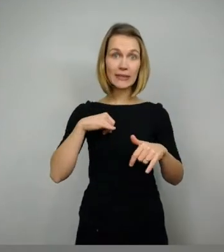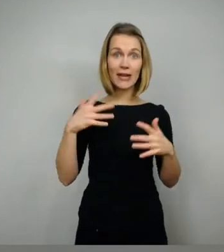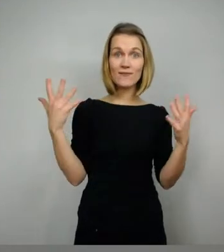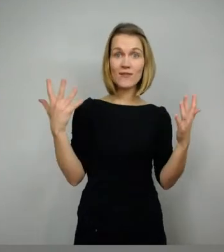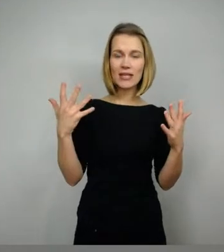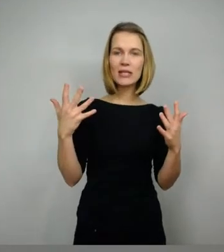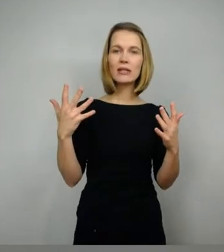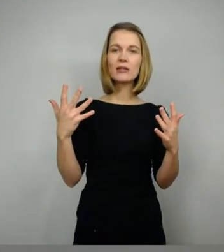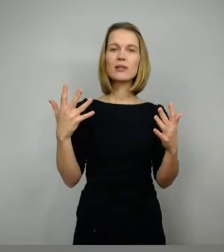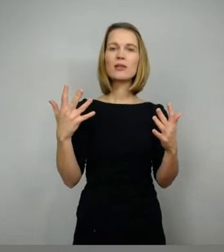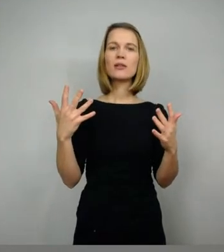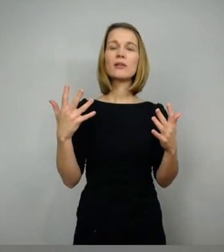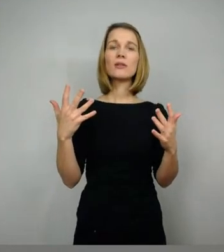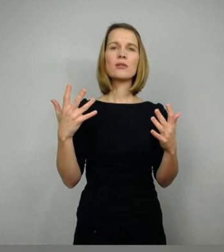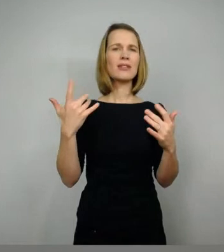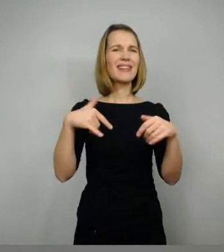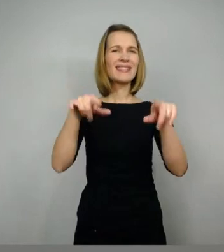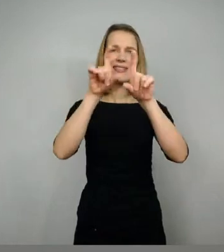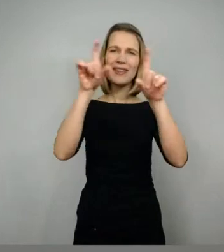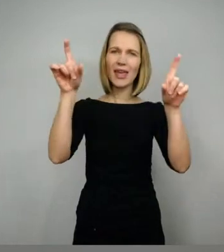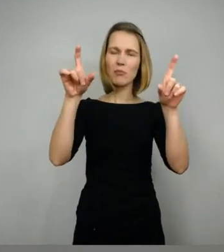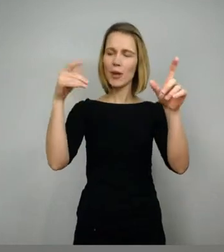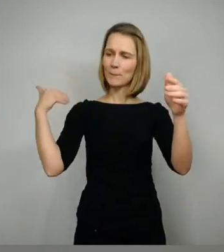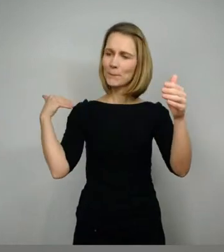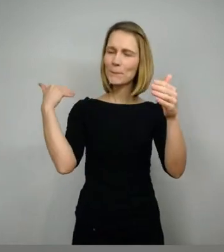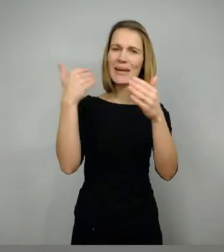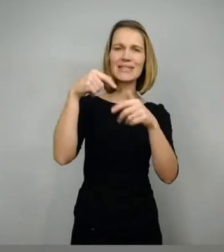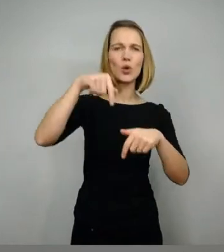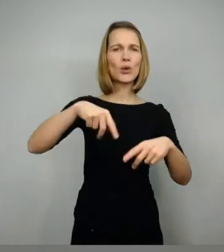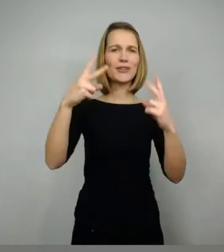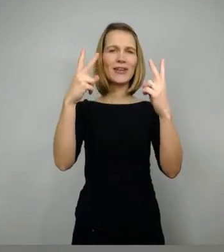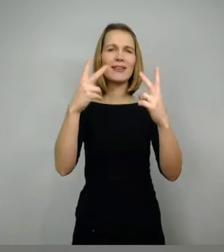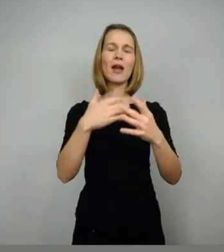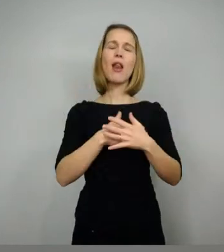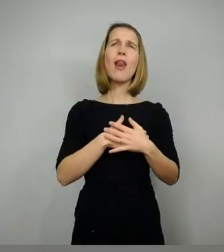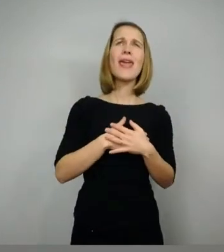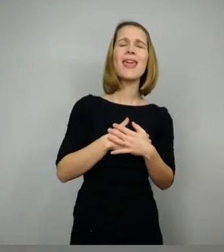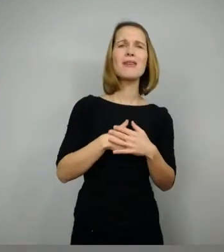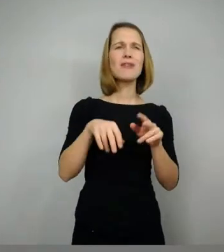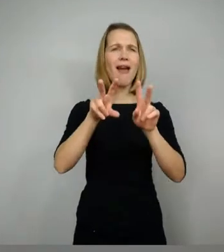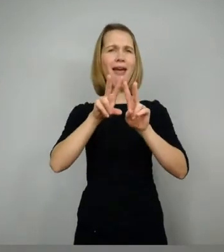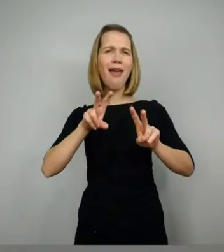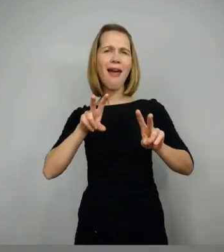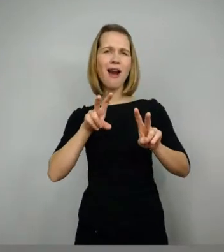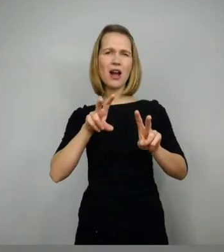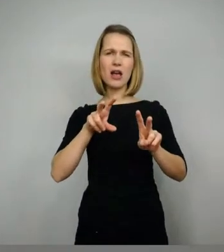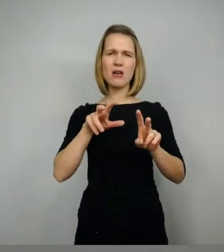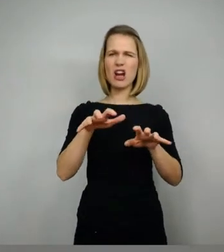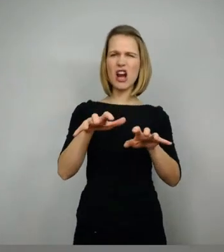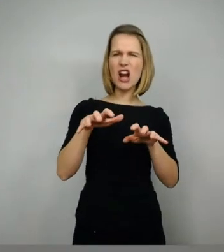die uns heutzutage immer noch beschäftigen. Ja, um Liebe, um Ehre, um Rache, um Gier, um Stolz, um Tod und Leben.